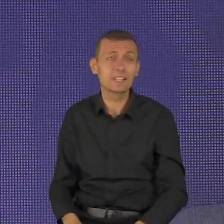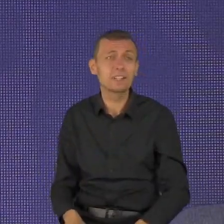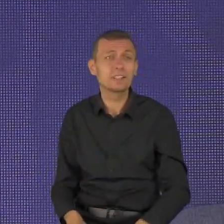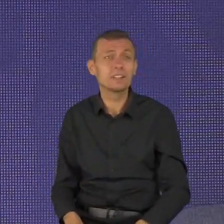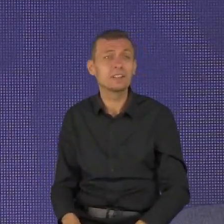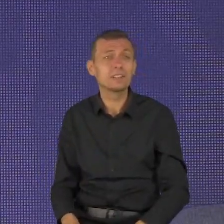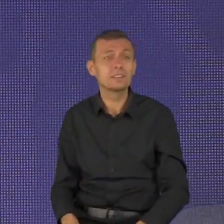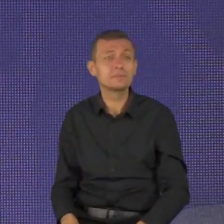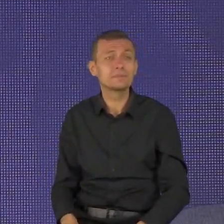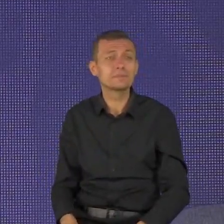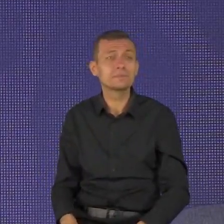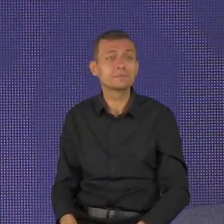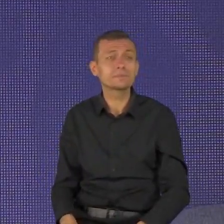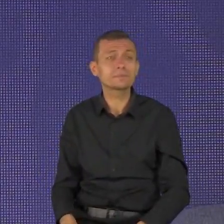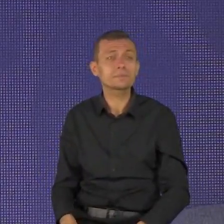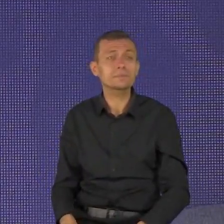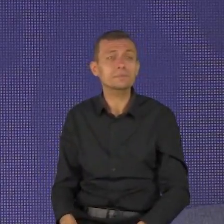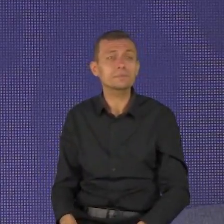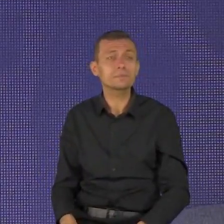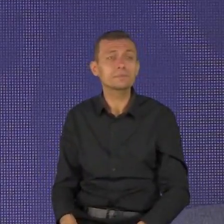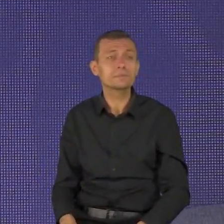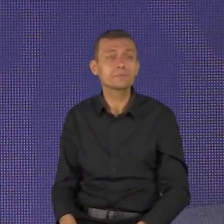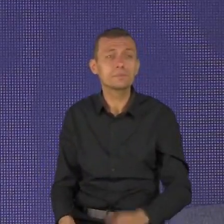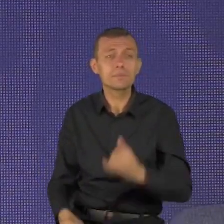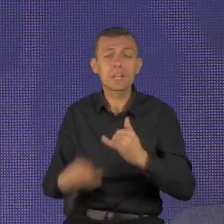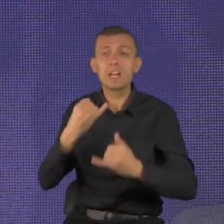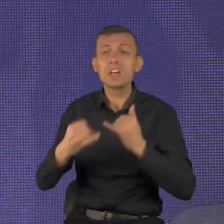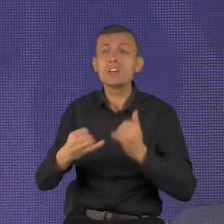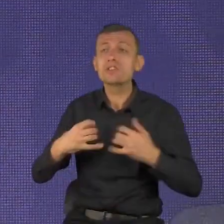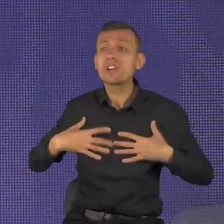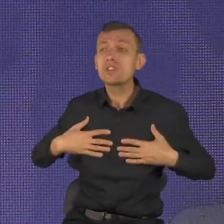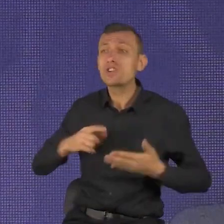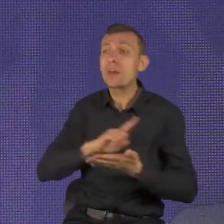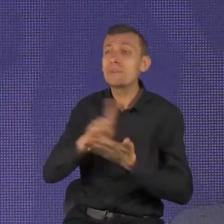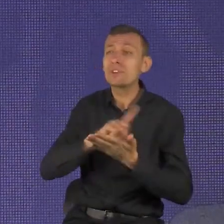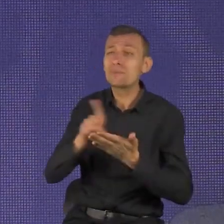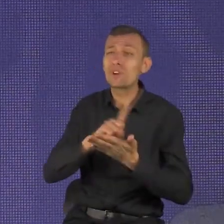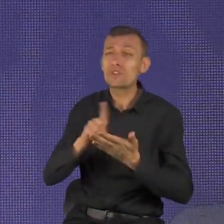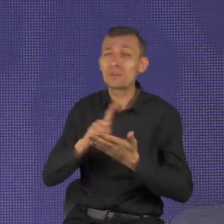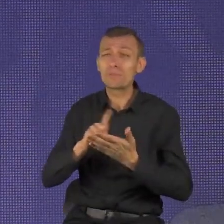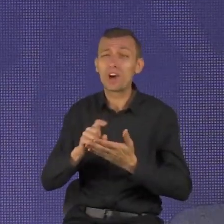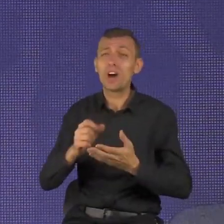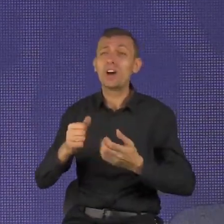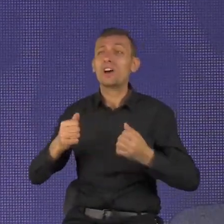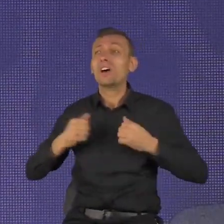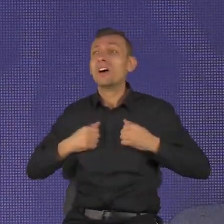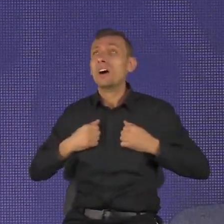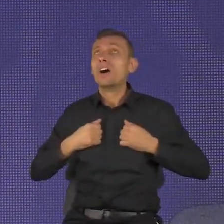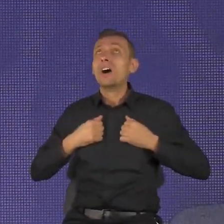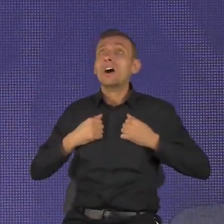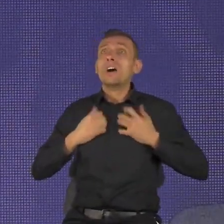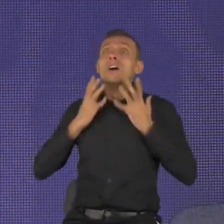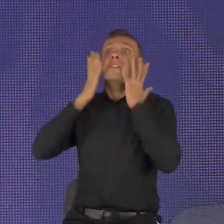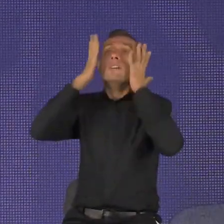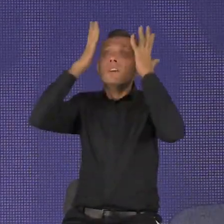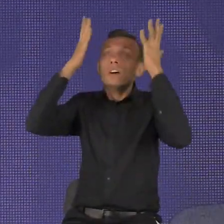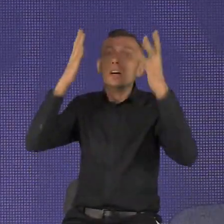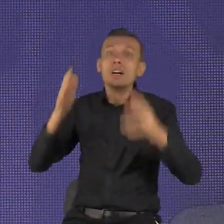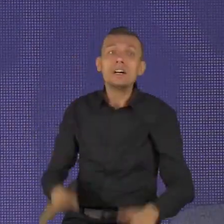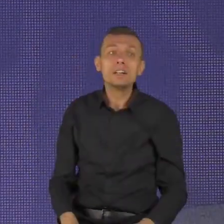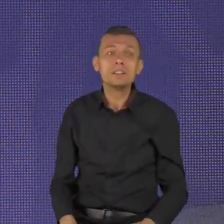takiego pospiesznego życia to jest właśnie zwiększenie stresu. Drugi skutek to jest utrata radości.